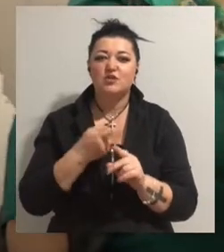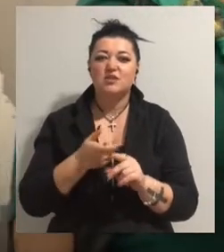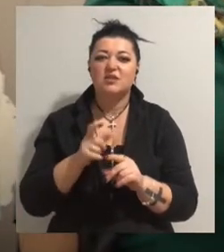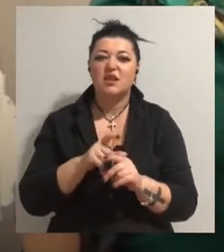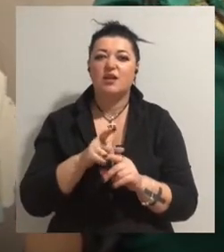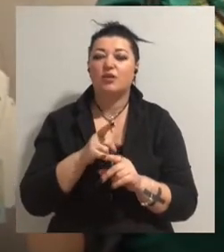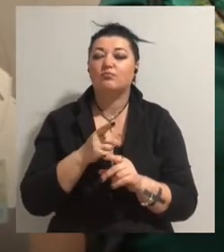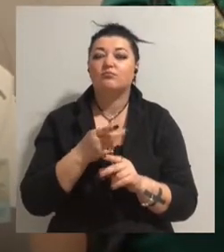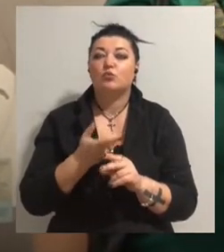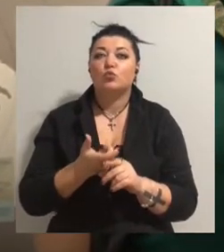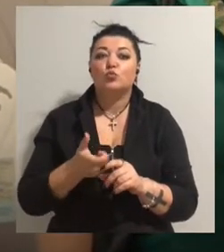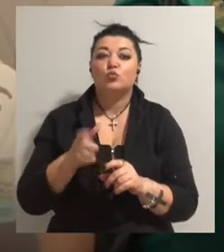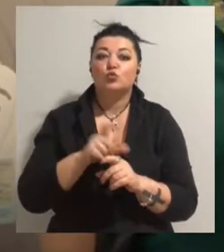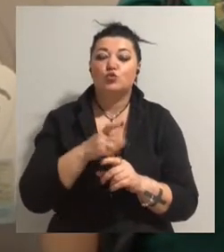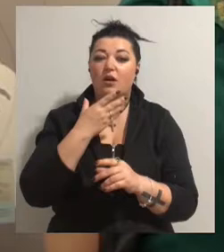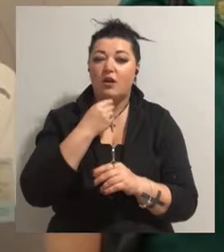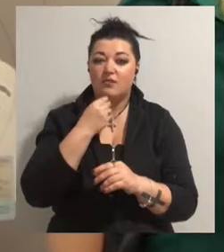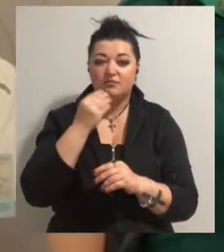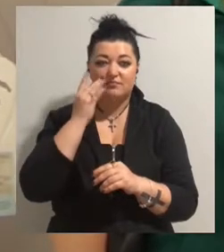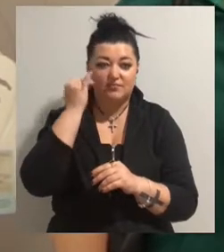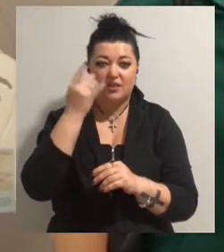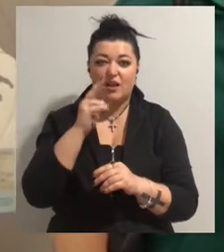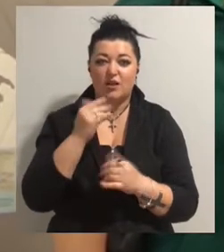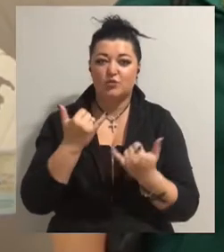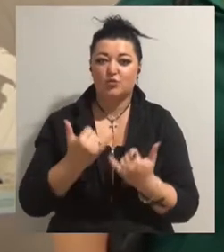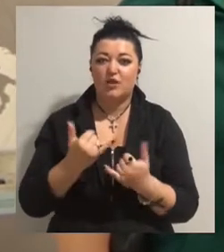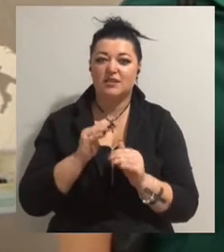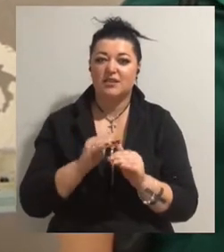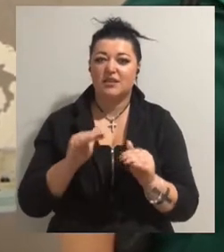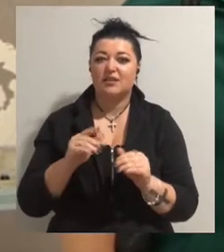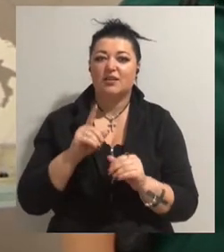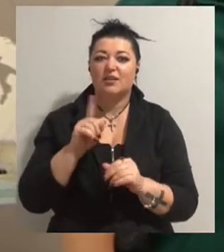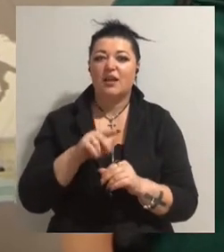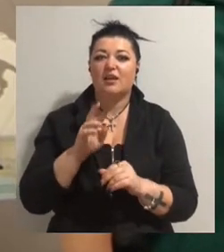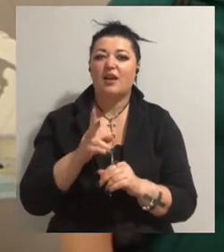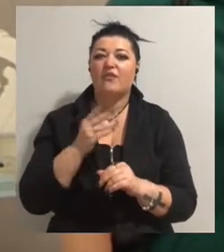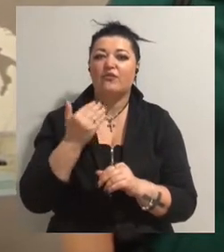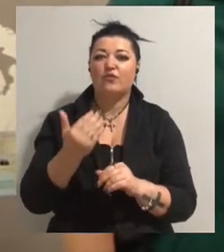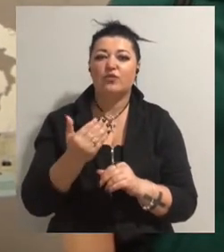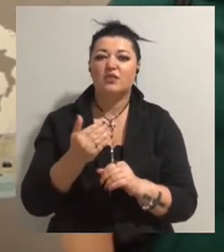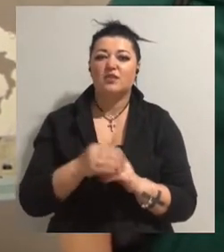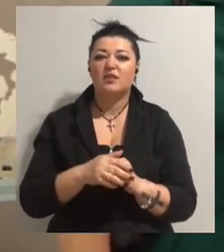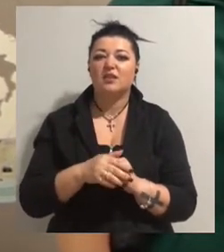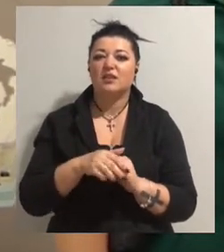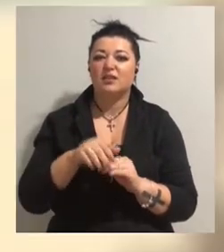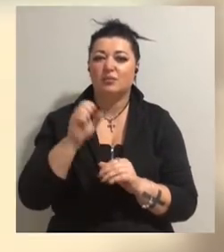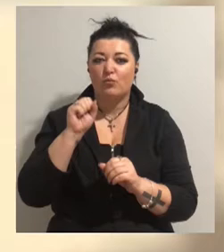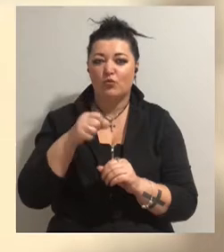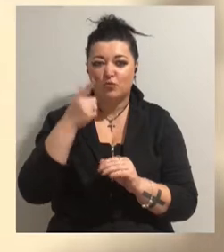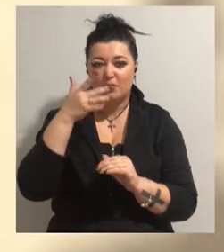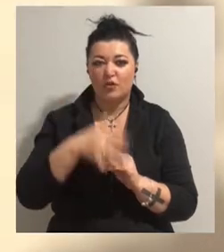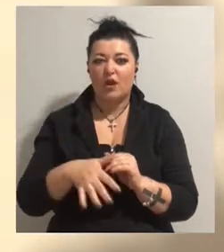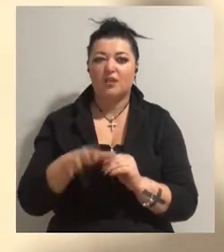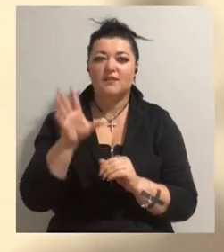для сучасних дітей, так як вони можуть пояти всю історію в месенджері.